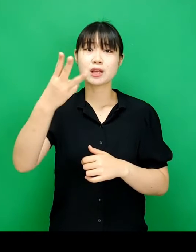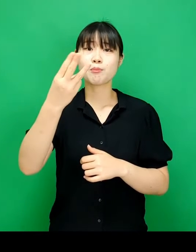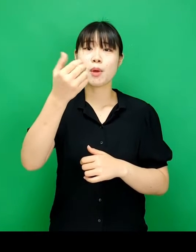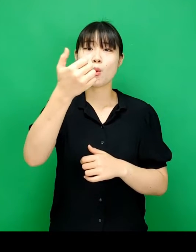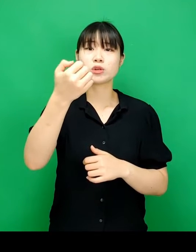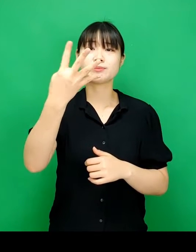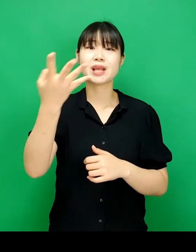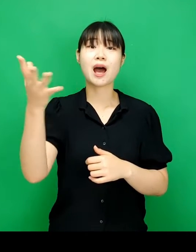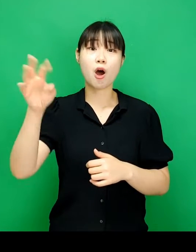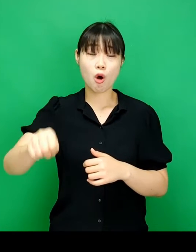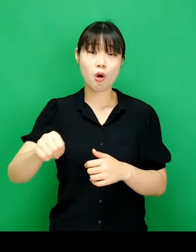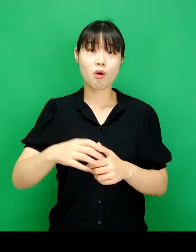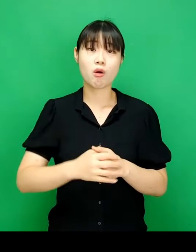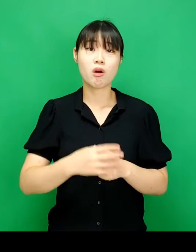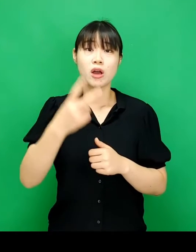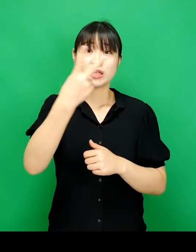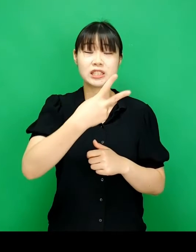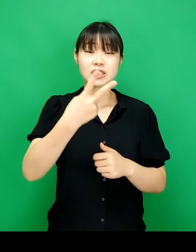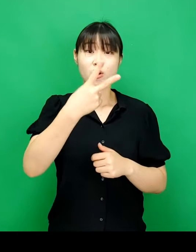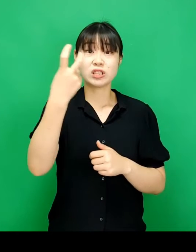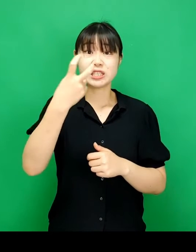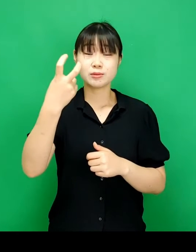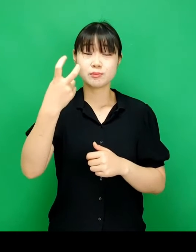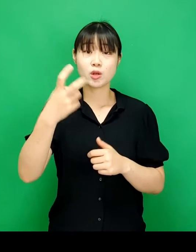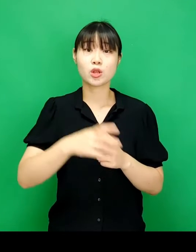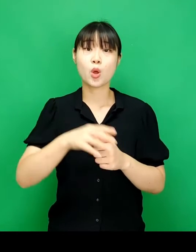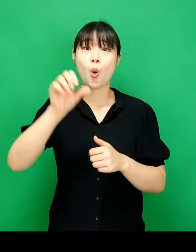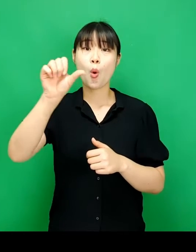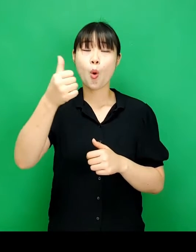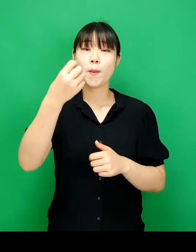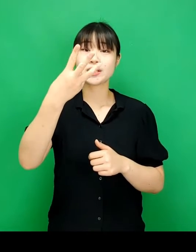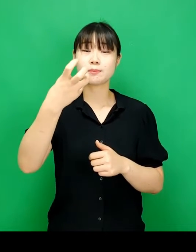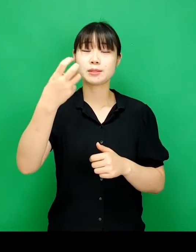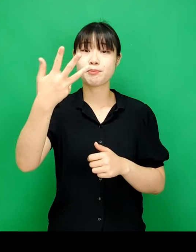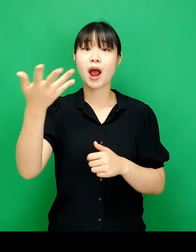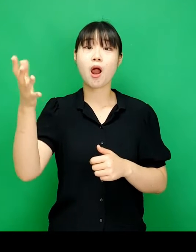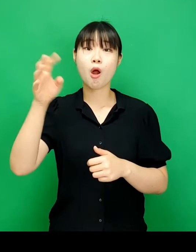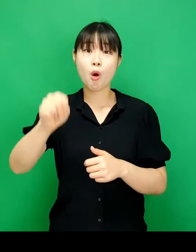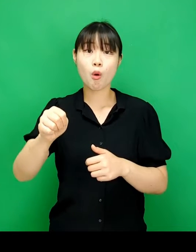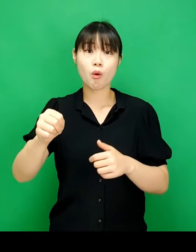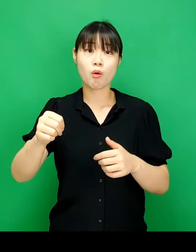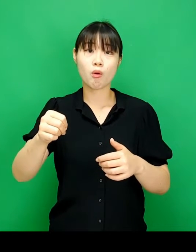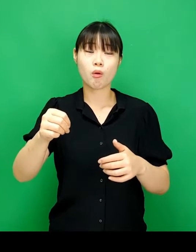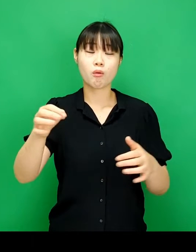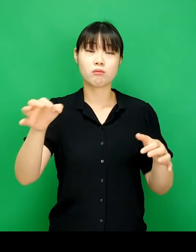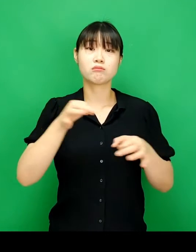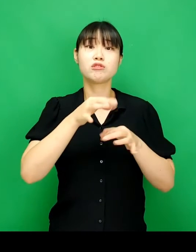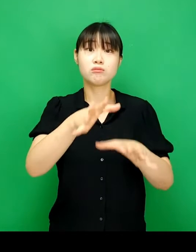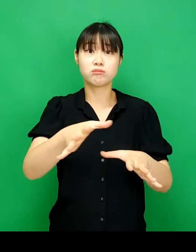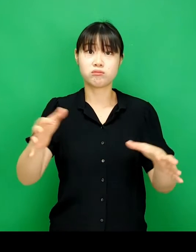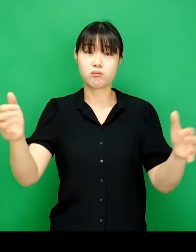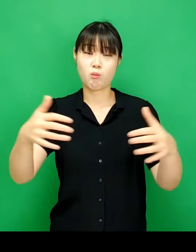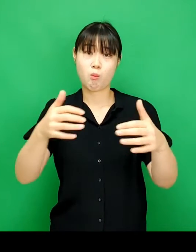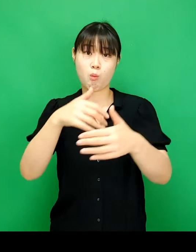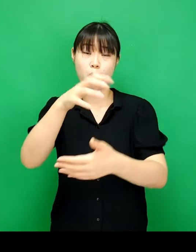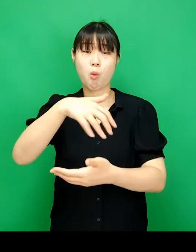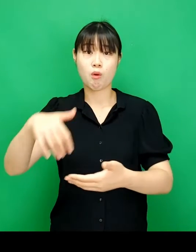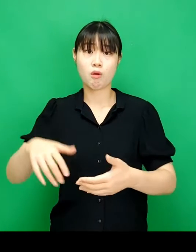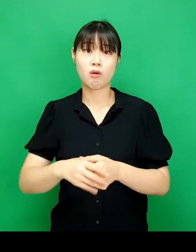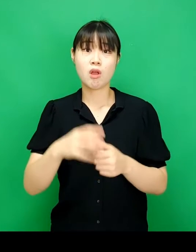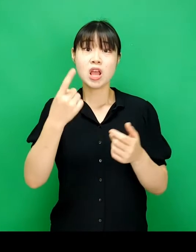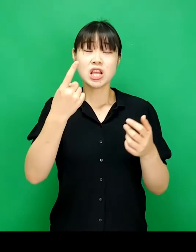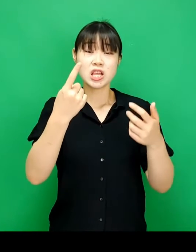2019년엔 354억원 2020년에는 538억원을 모금했습니다